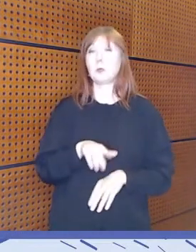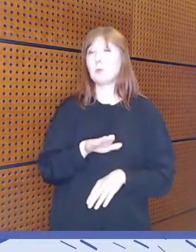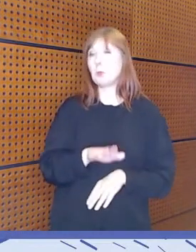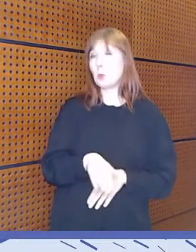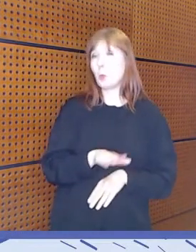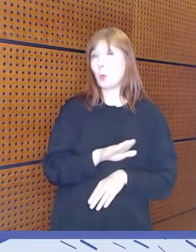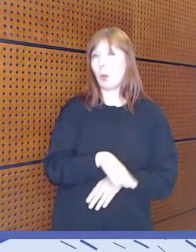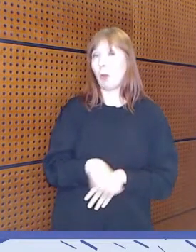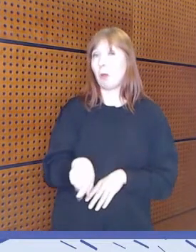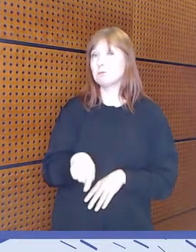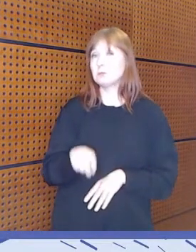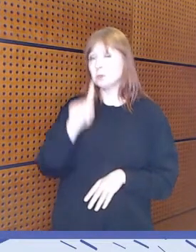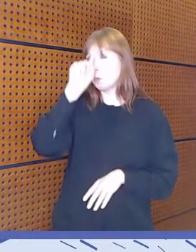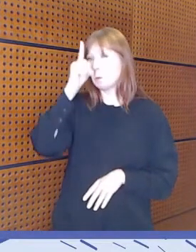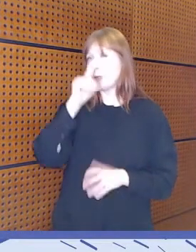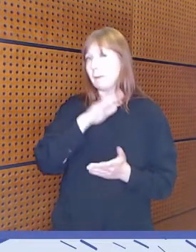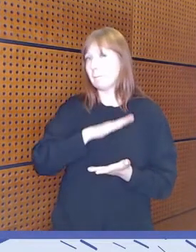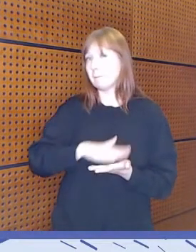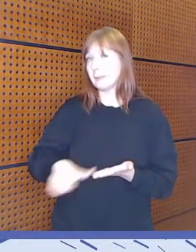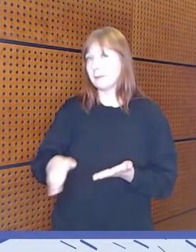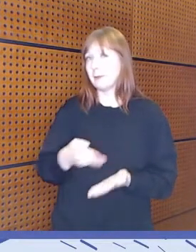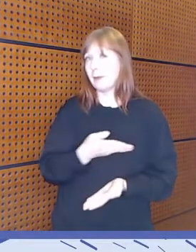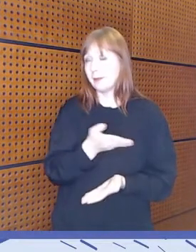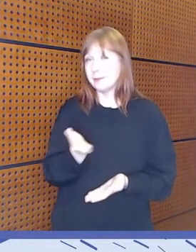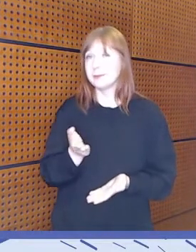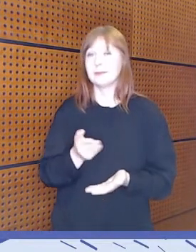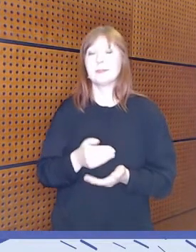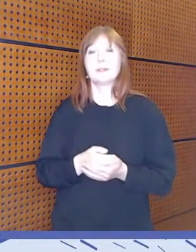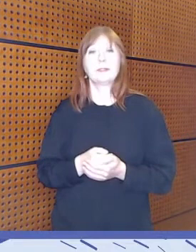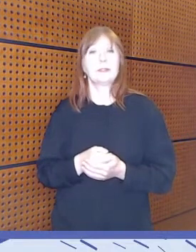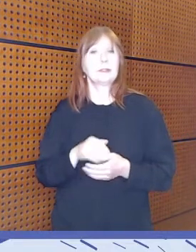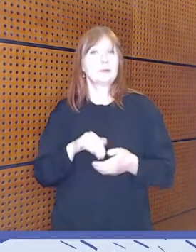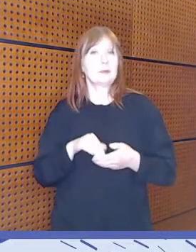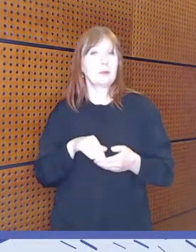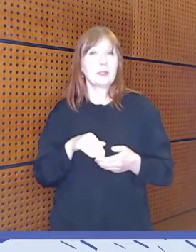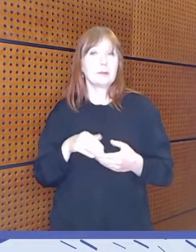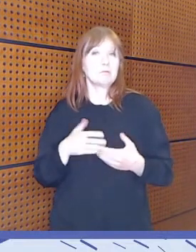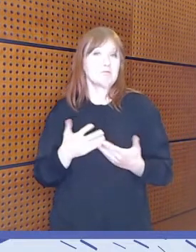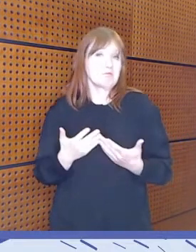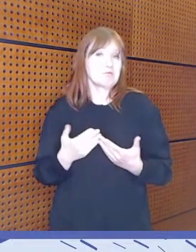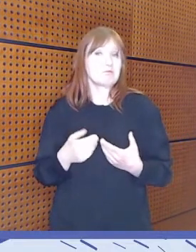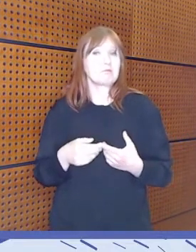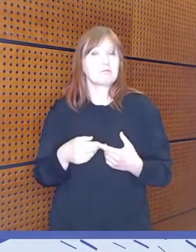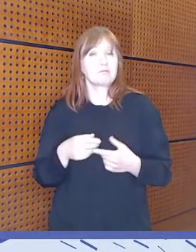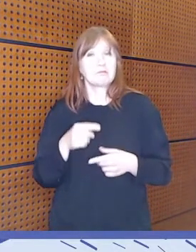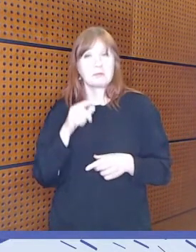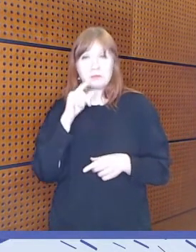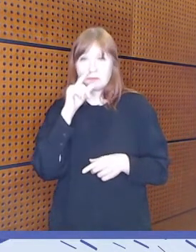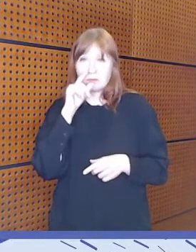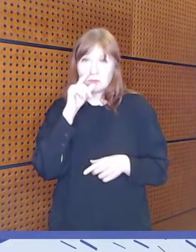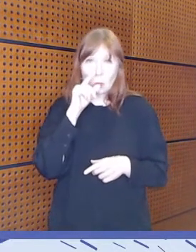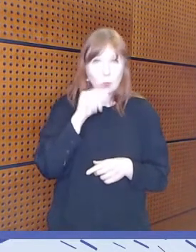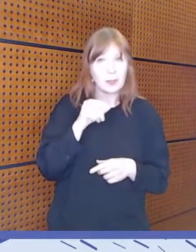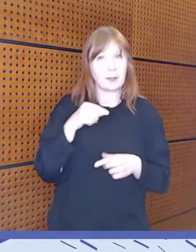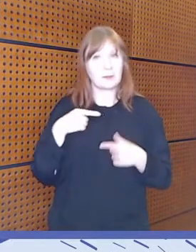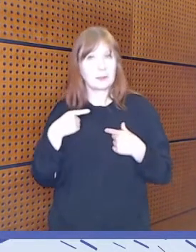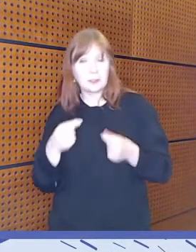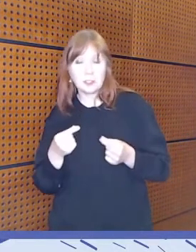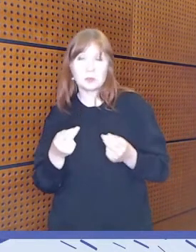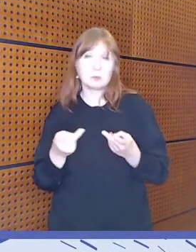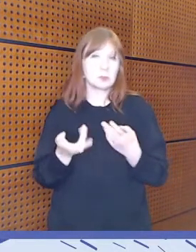mitään eikä ehkä ole niin uteliaita tai kiinnostuneita näistä taidoista. Toivoisin, että